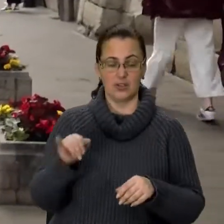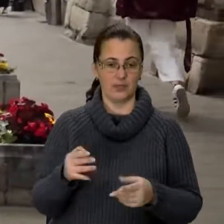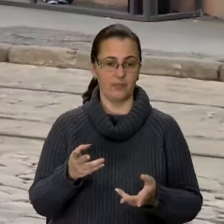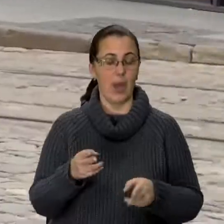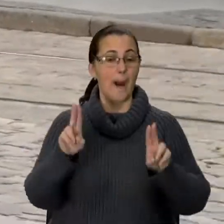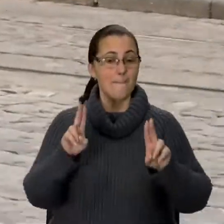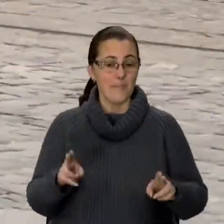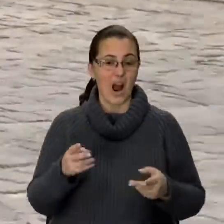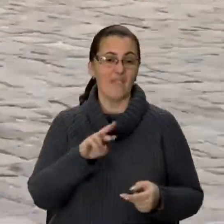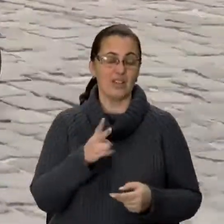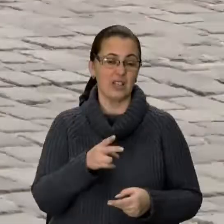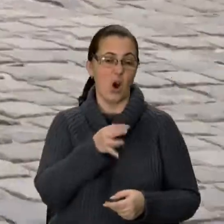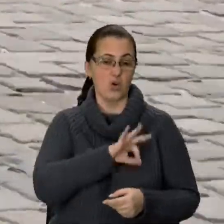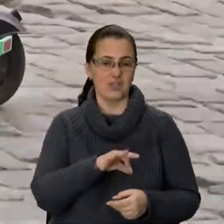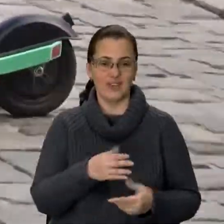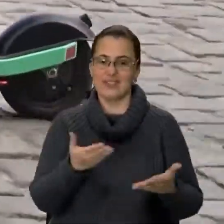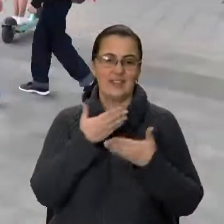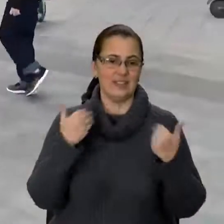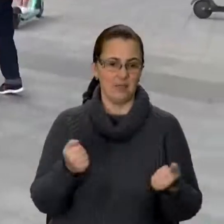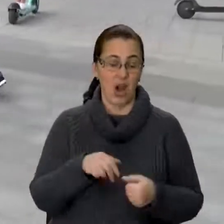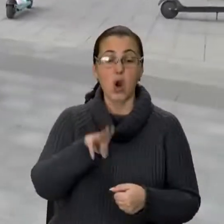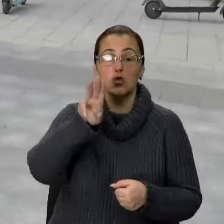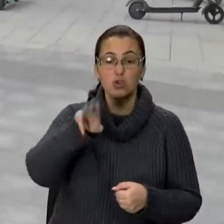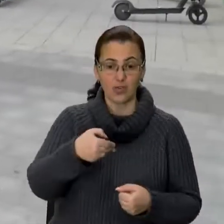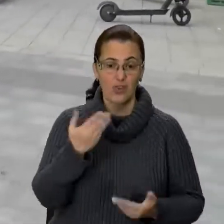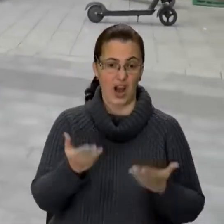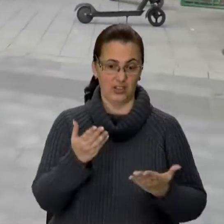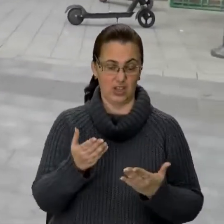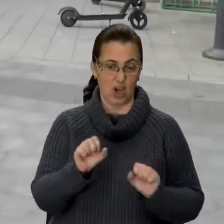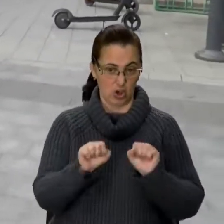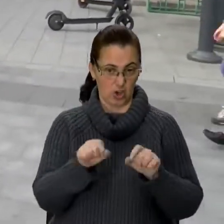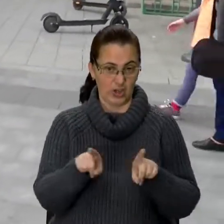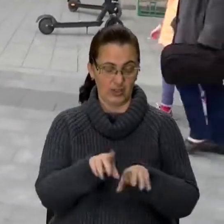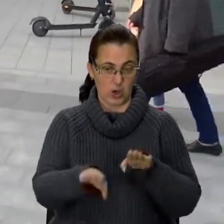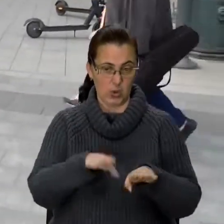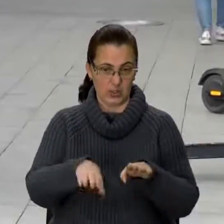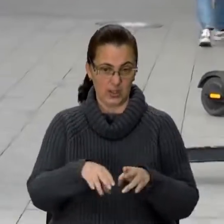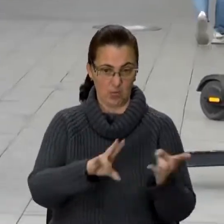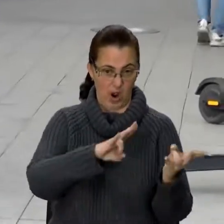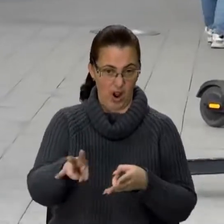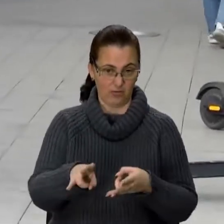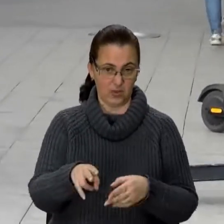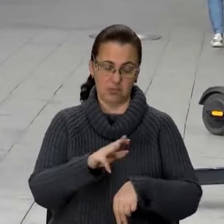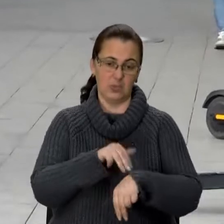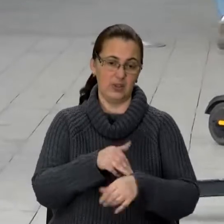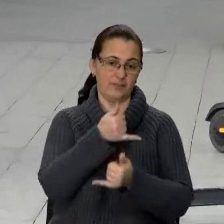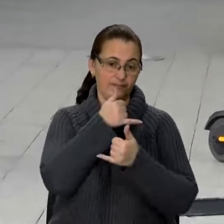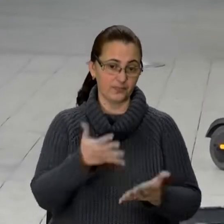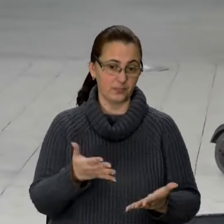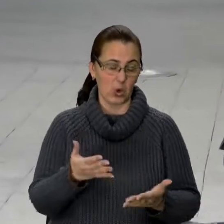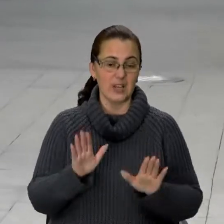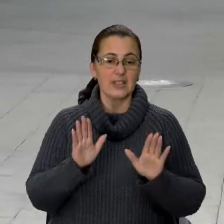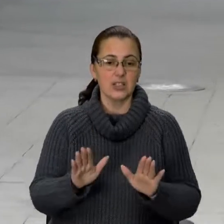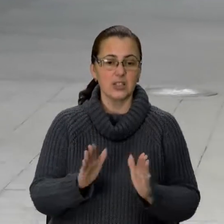користуватися ними, наразі немає. Отже, навіть оштрафувати, якщо керманич такого самоката завдав комусь травму, поліцейські не можуть.